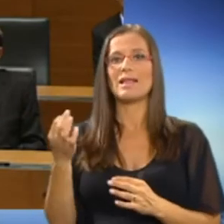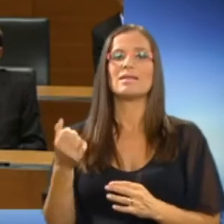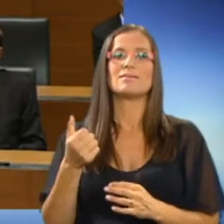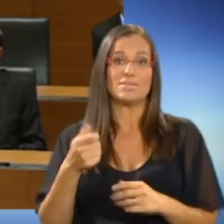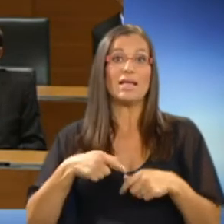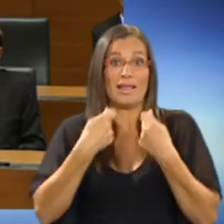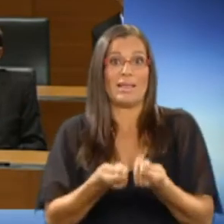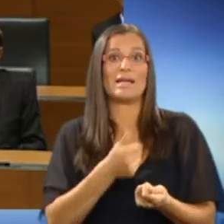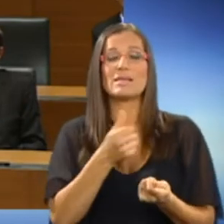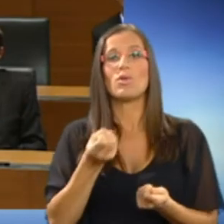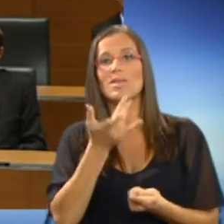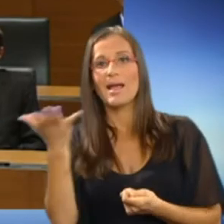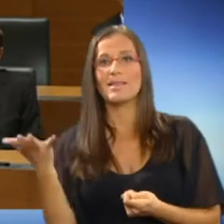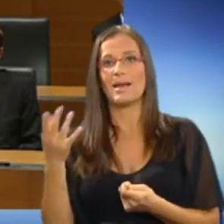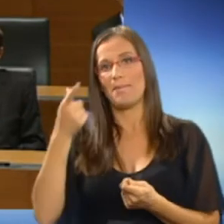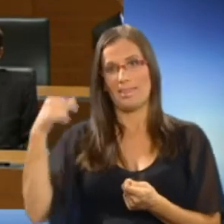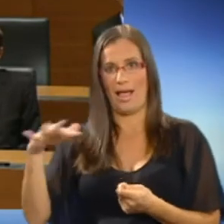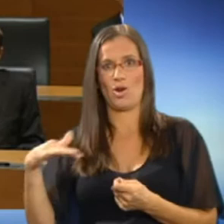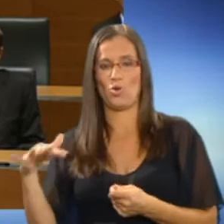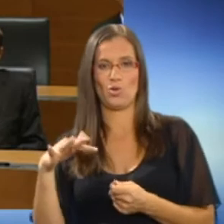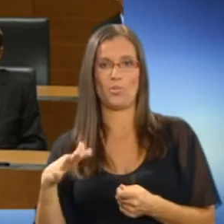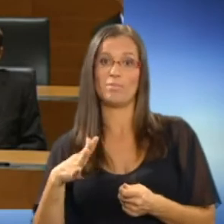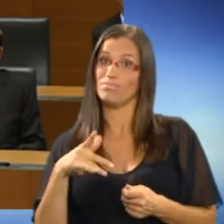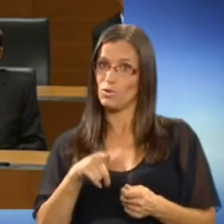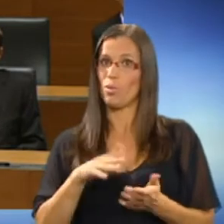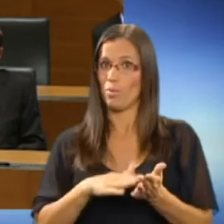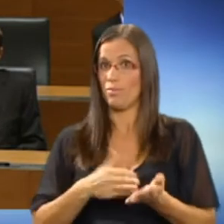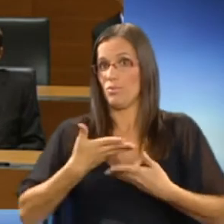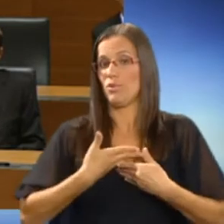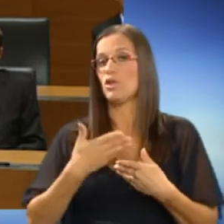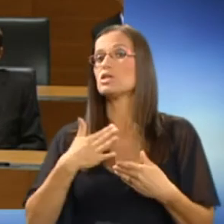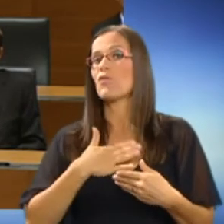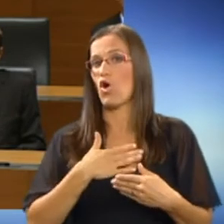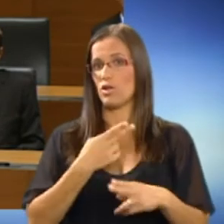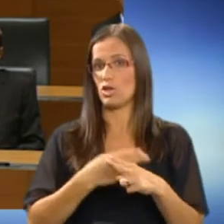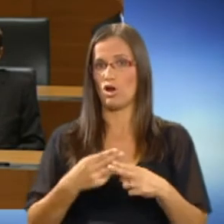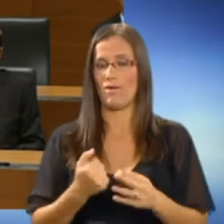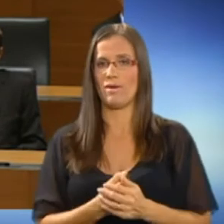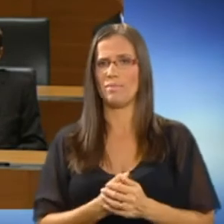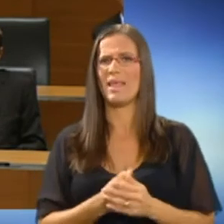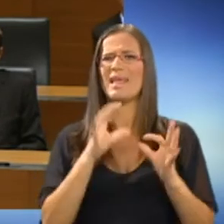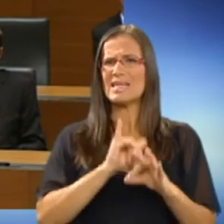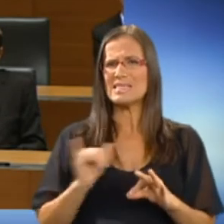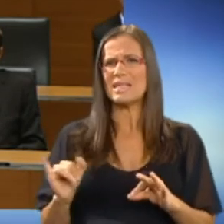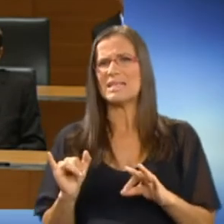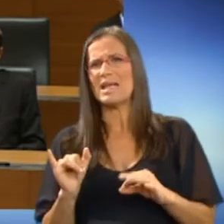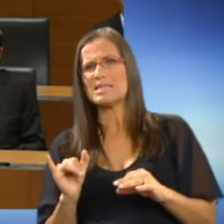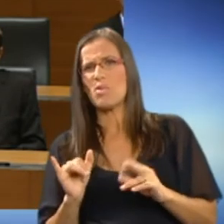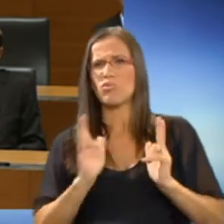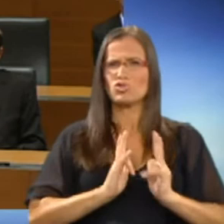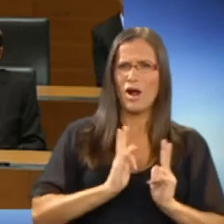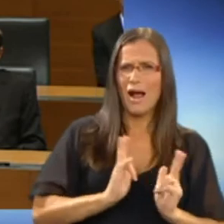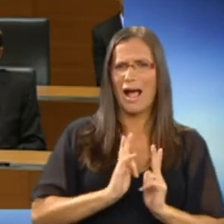nekaterim narodom, svojo državo. Če smo desetletja omahovali in se